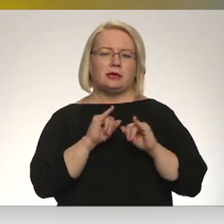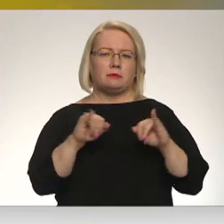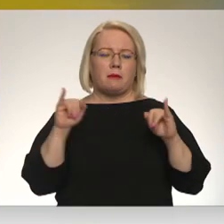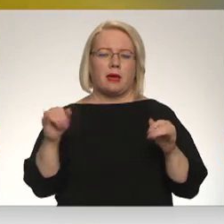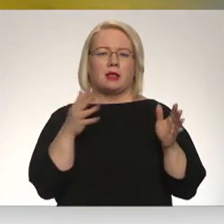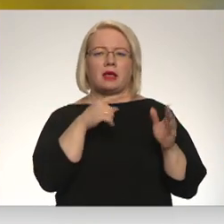informācija. Paldies!